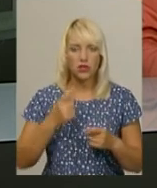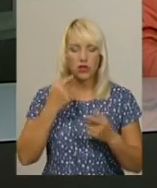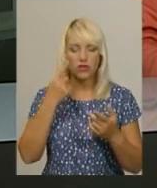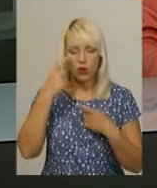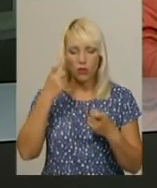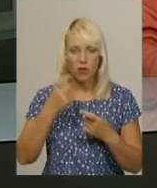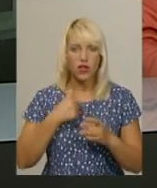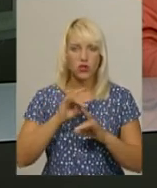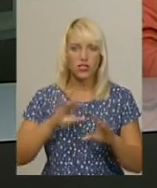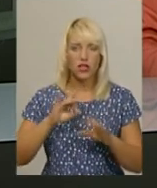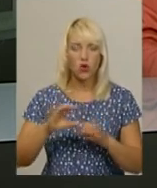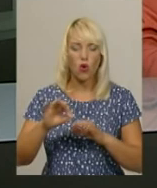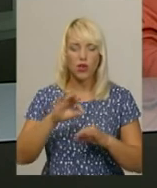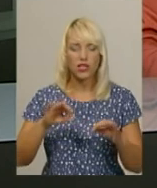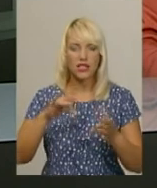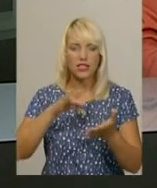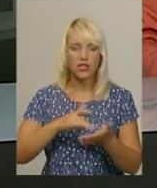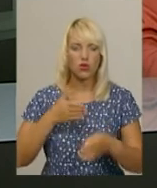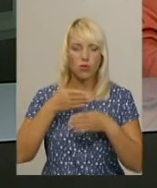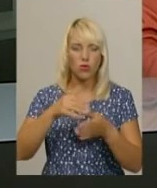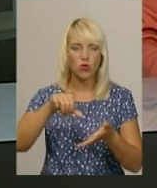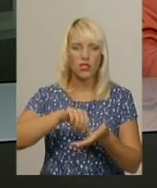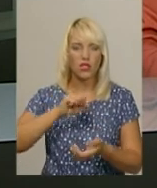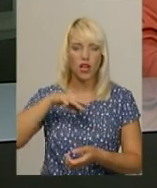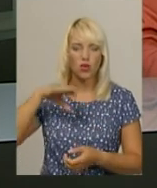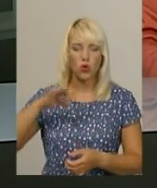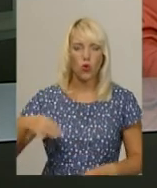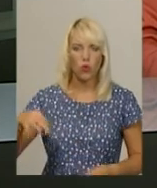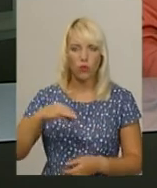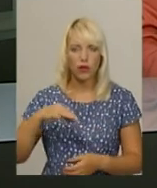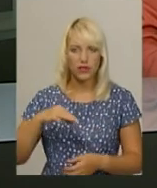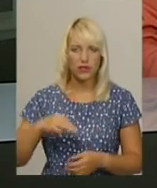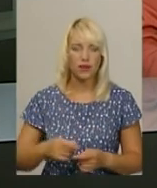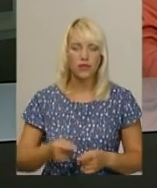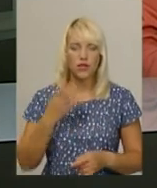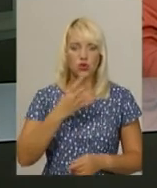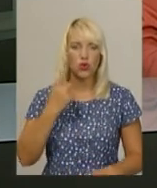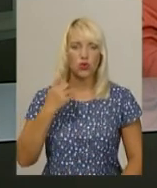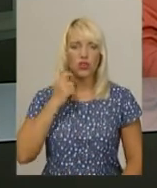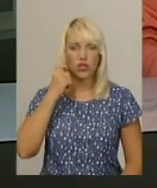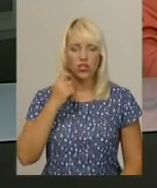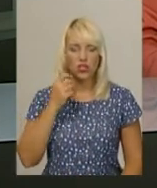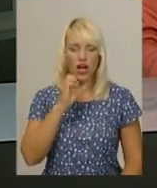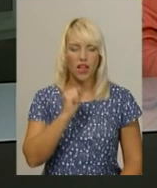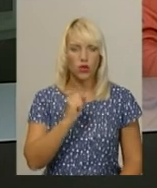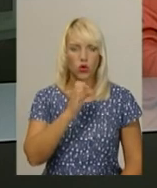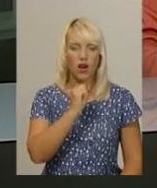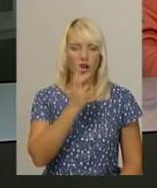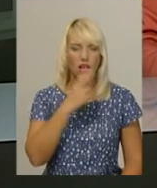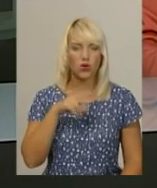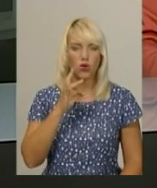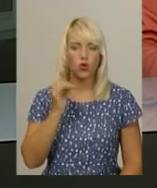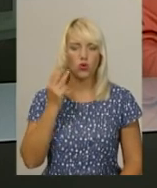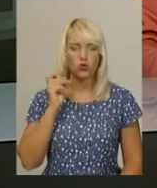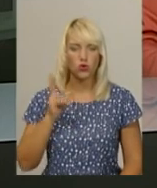нам підтвердила координатор Центру допомоги учасника МАТО в області Наталія Дзекар. 41-річний Анатолій Андрошук служив у 24